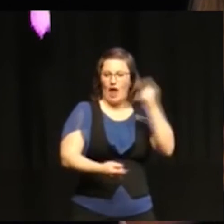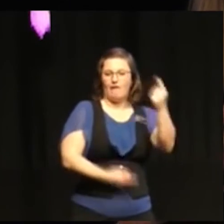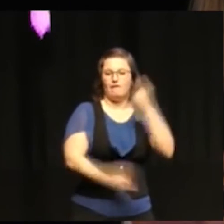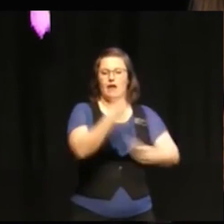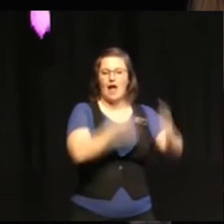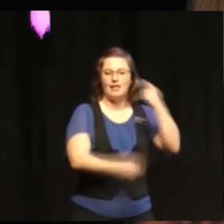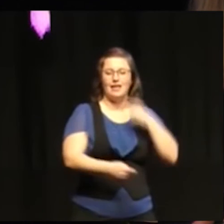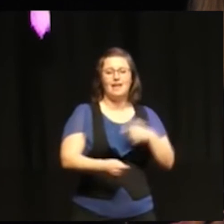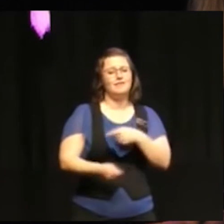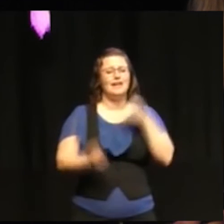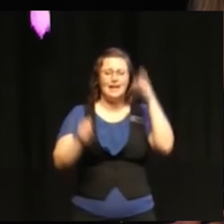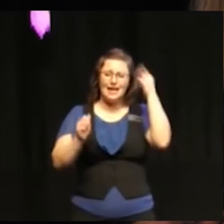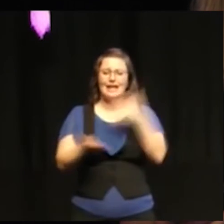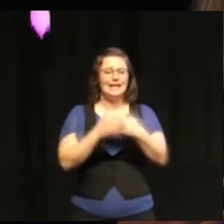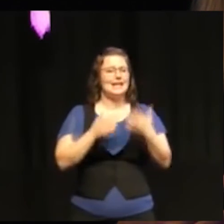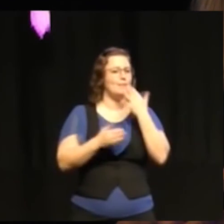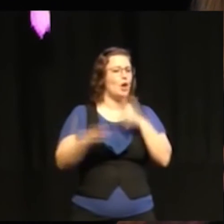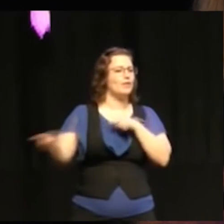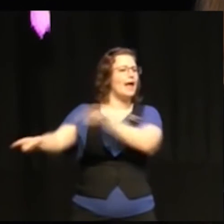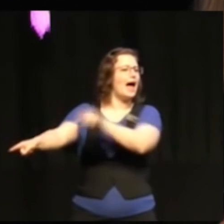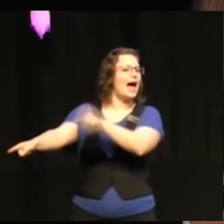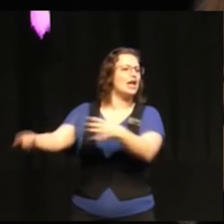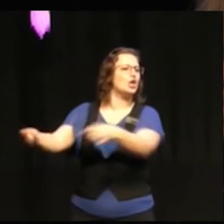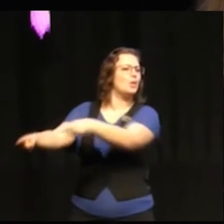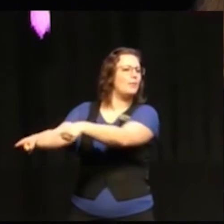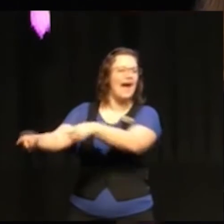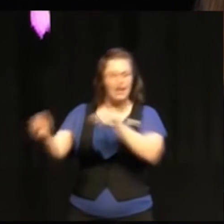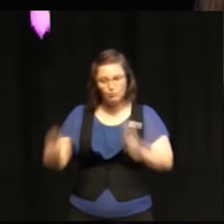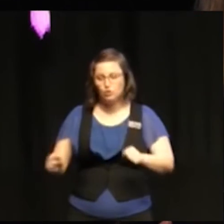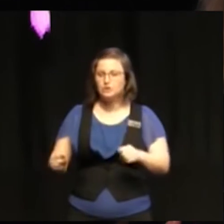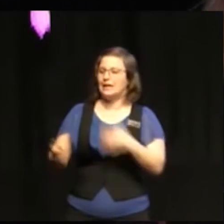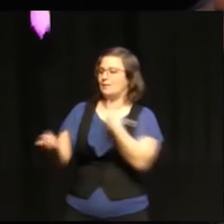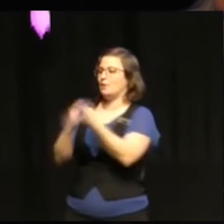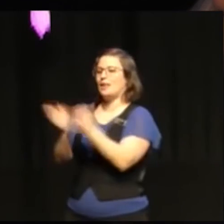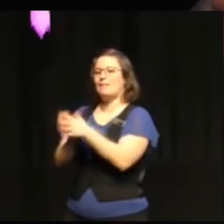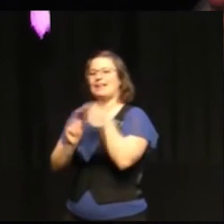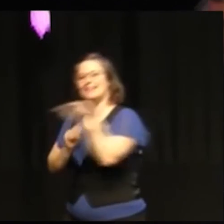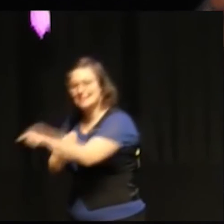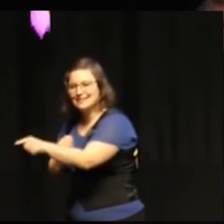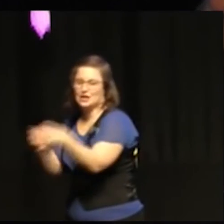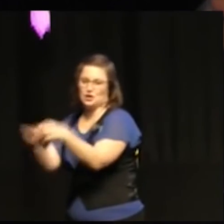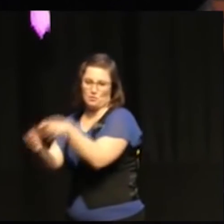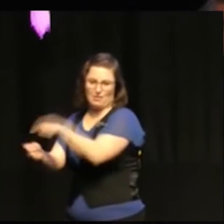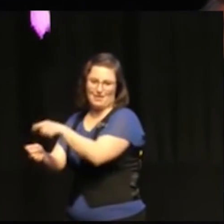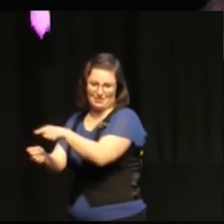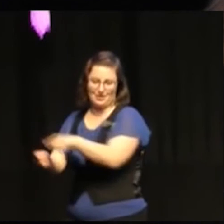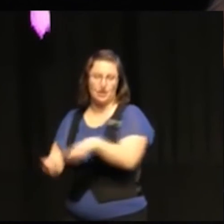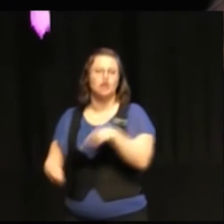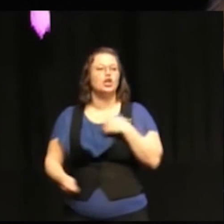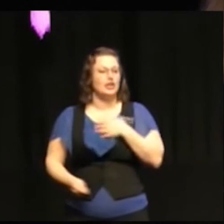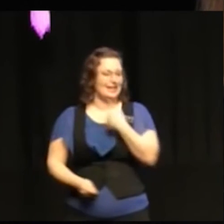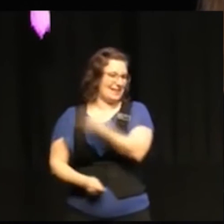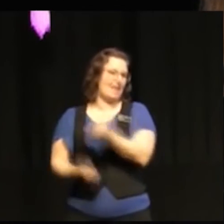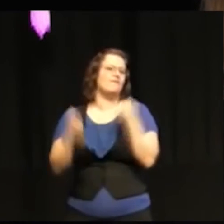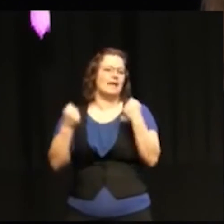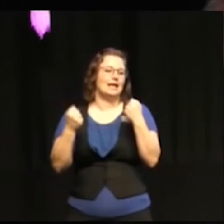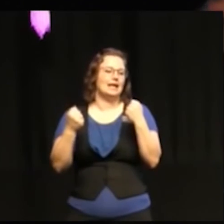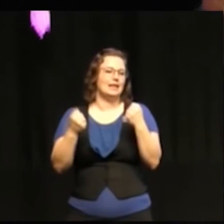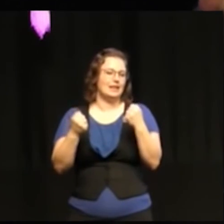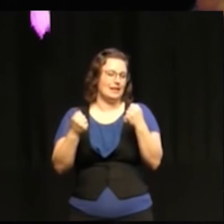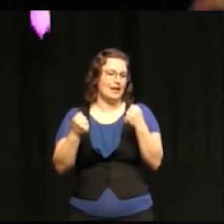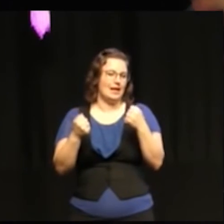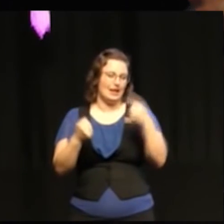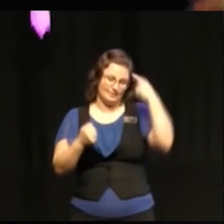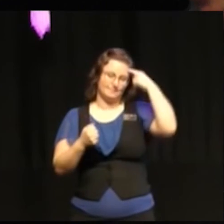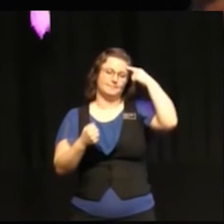kan inte prata om en grupp utan att man har pratat med den så det tror jag är en viktig dimension